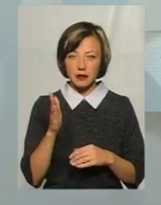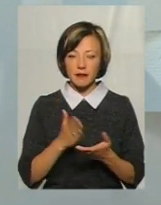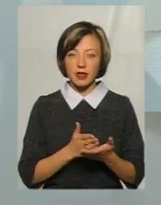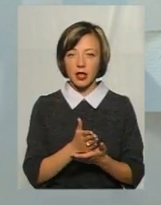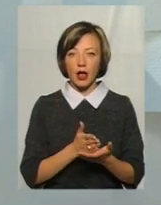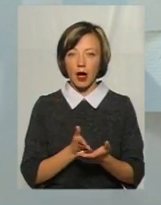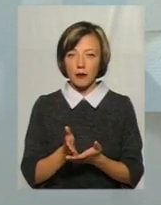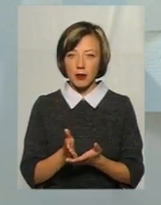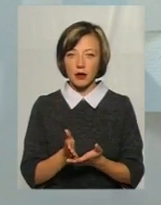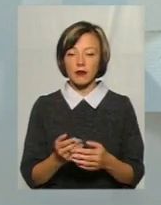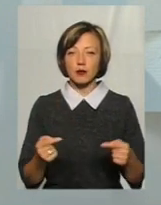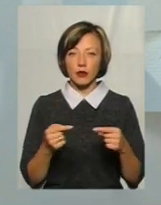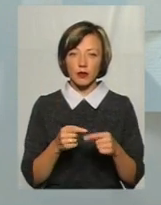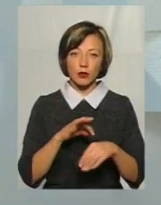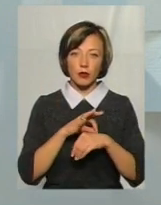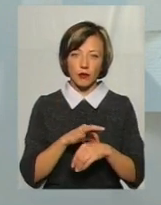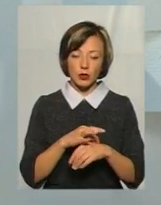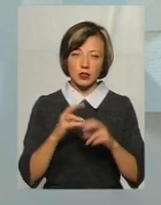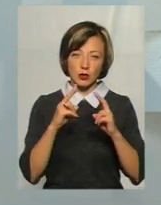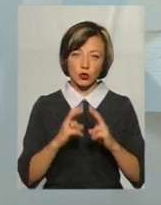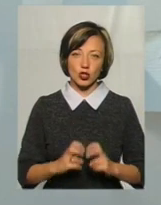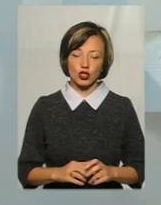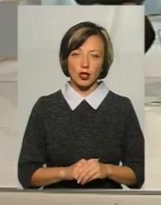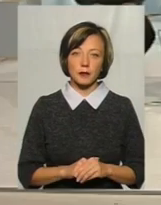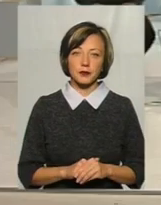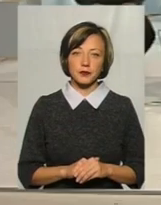напрямки, відповідно, проводяться ці дослідження.